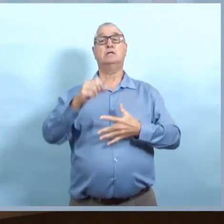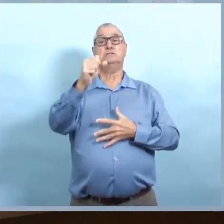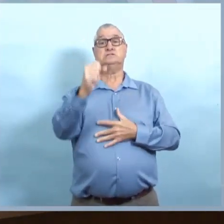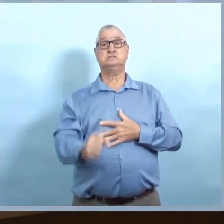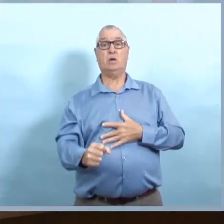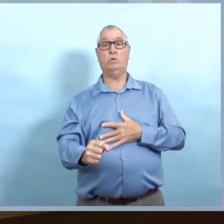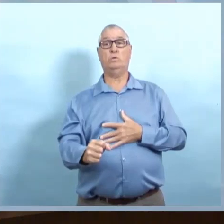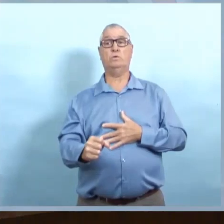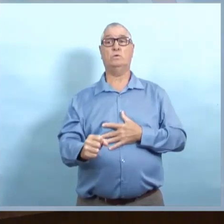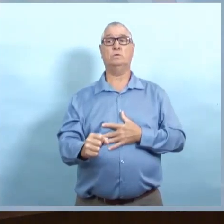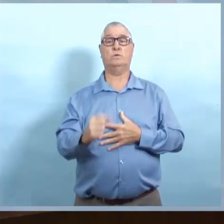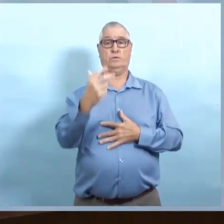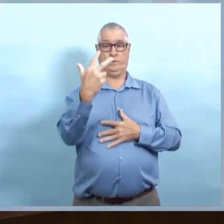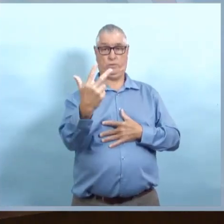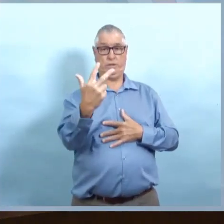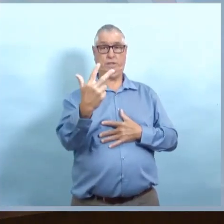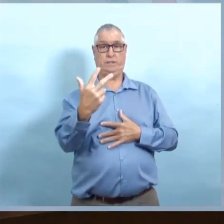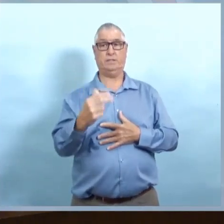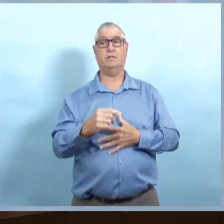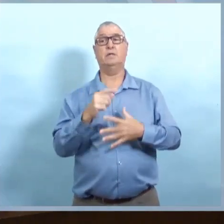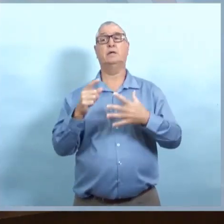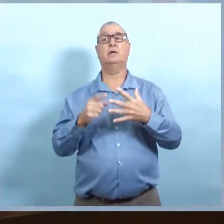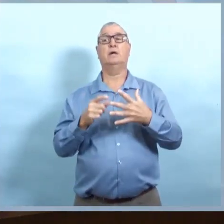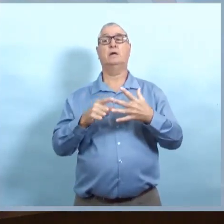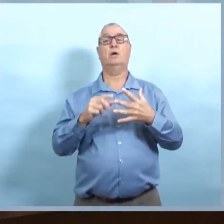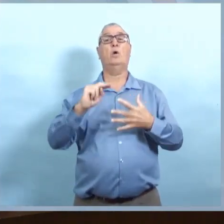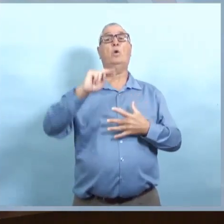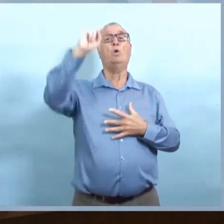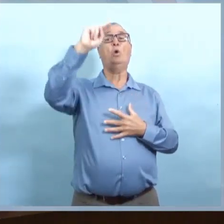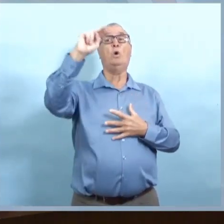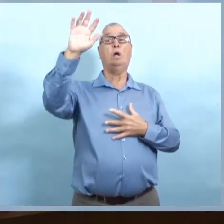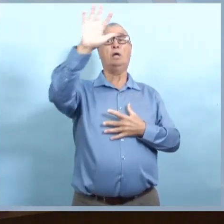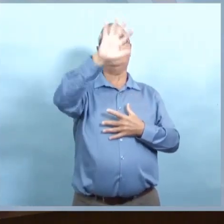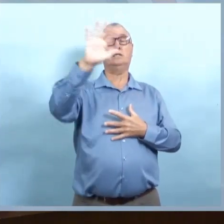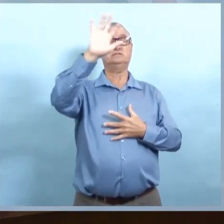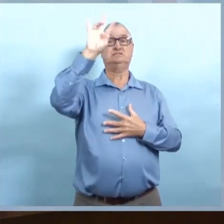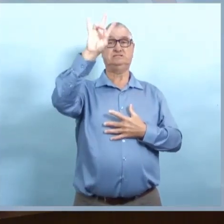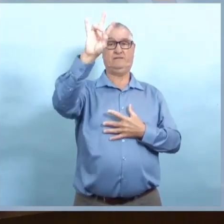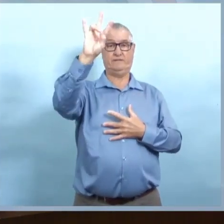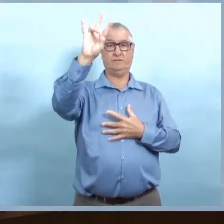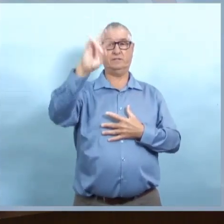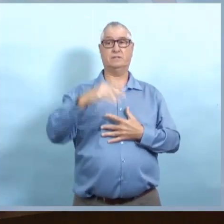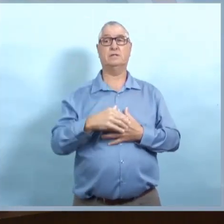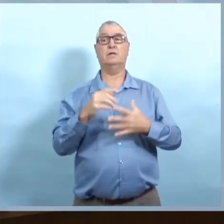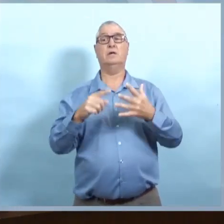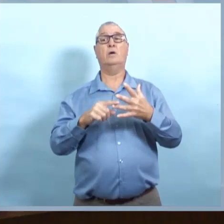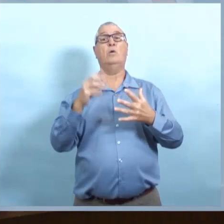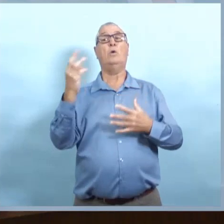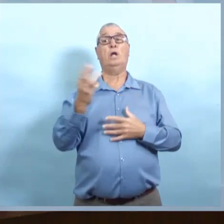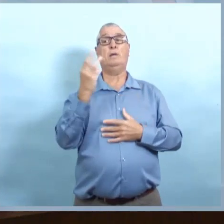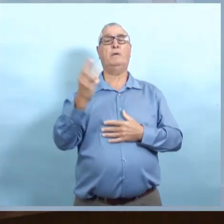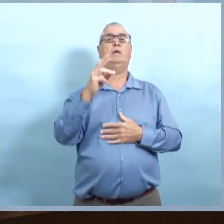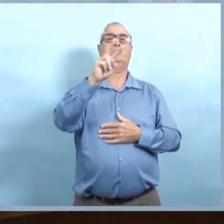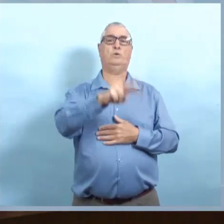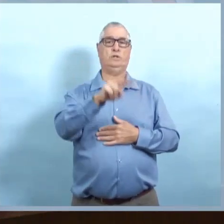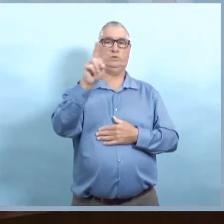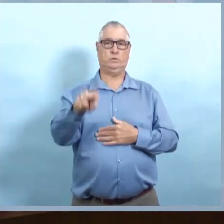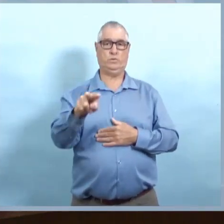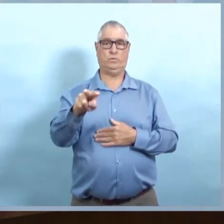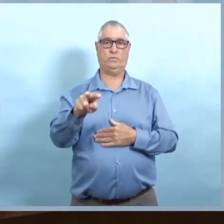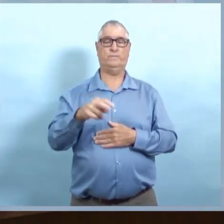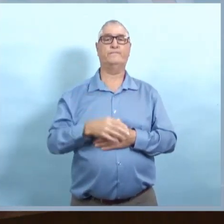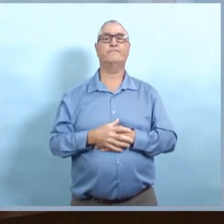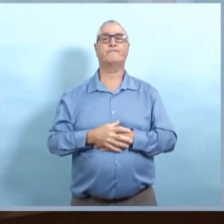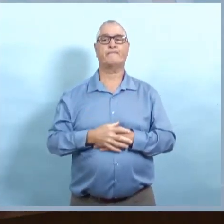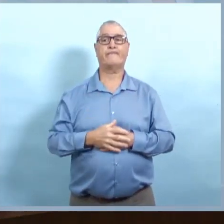Aujourd'hui, nous avons 7 cas dans la région entre les lacs Est, 7 cas dans la région du Nord, 3 dans la région Santé Sud et